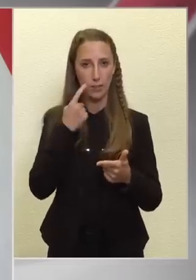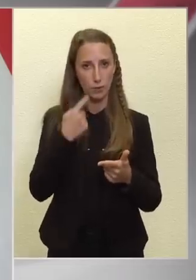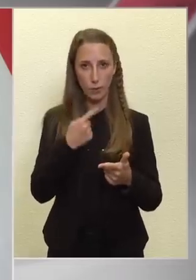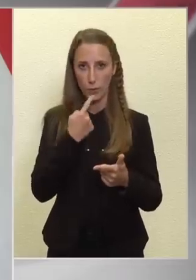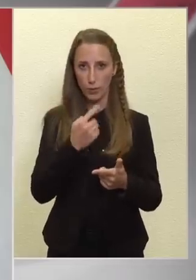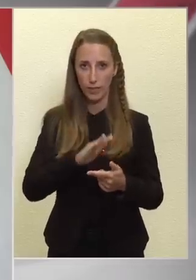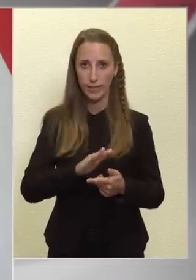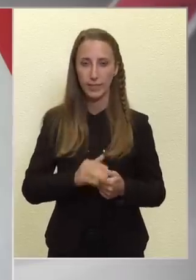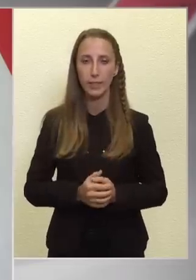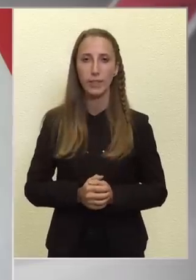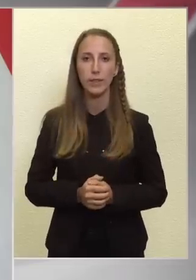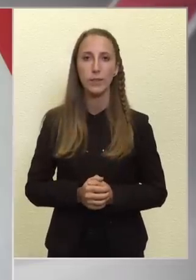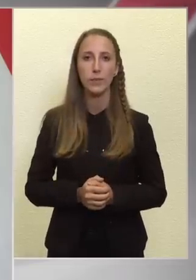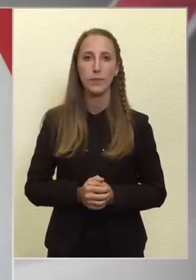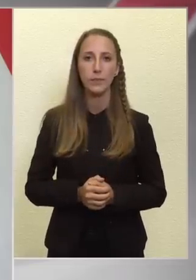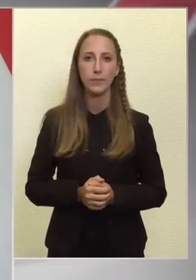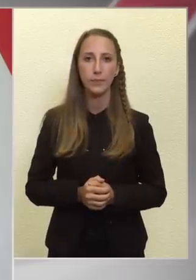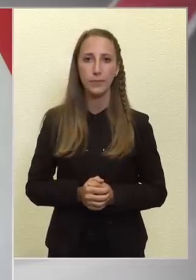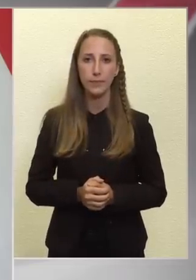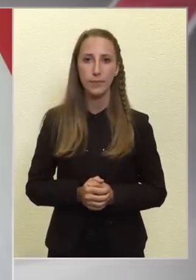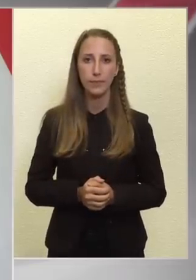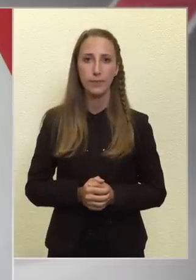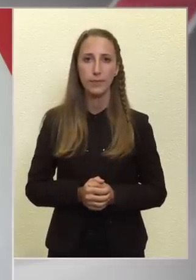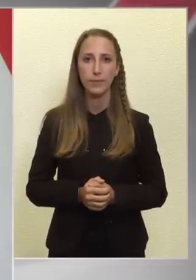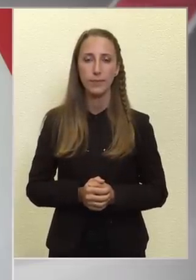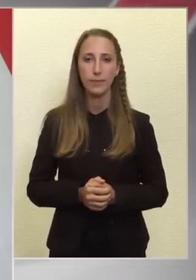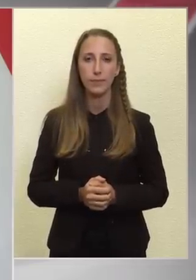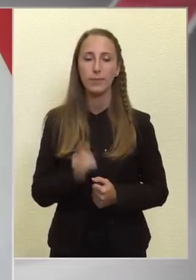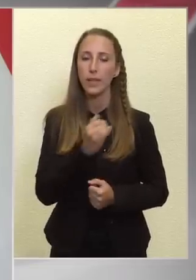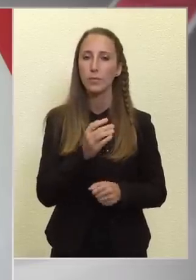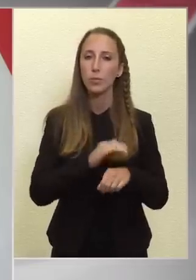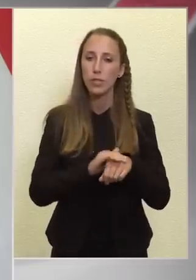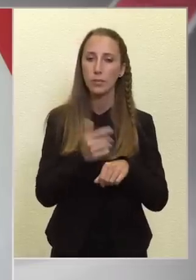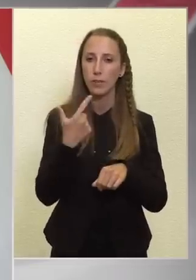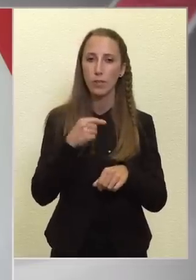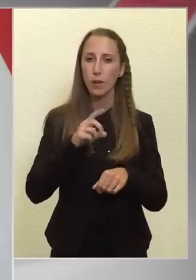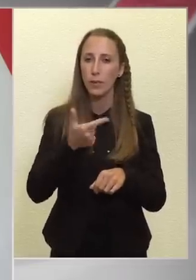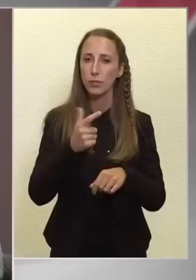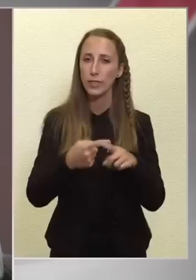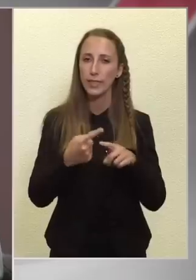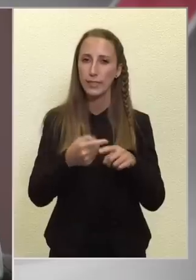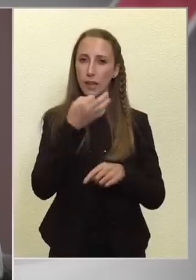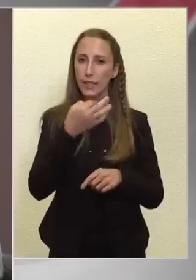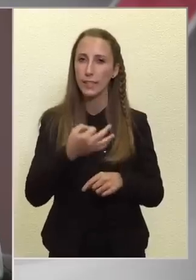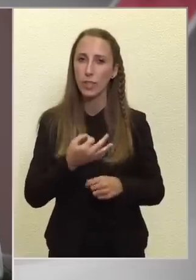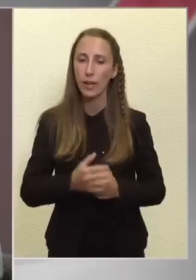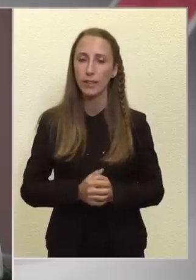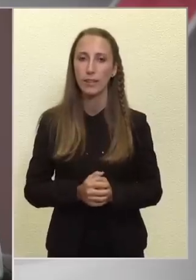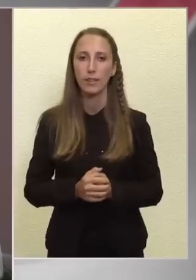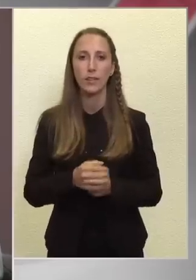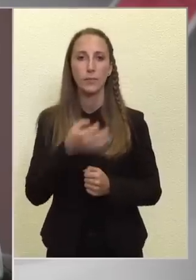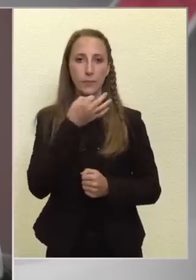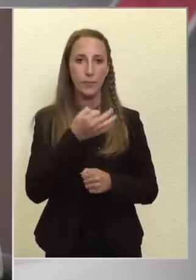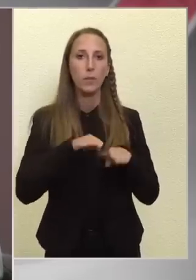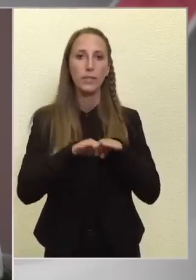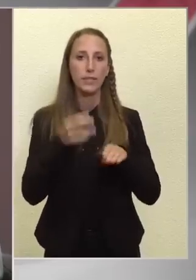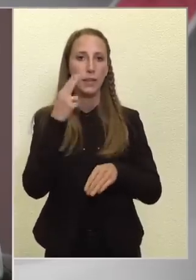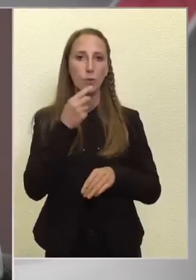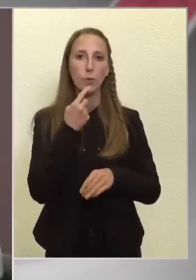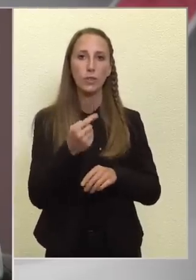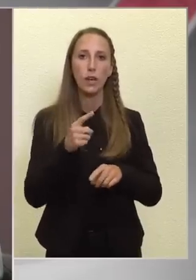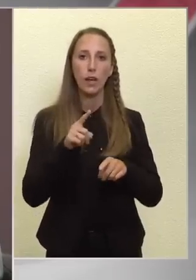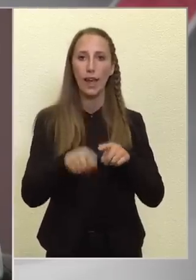mondani, hogy mi volt a második része a kérdésnek? Miniszter úr mondta a